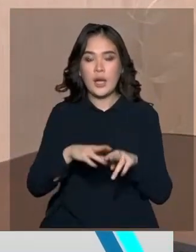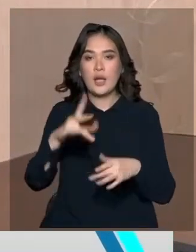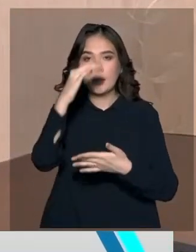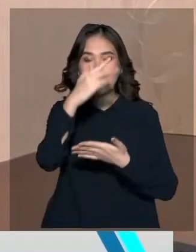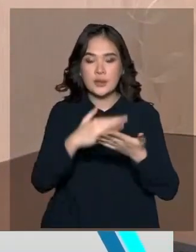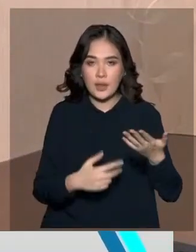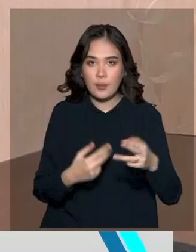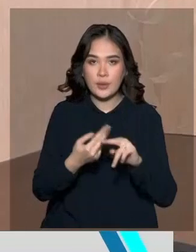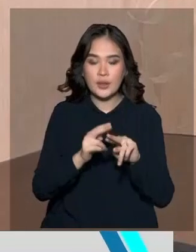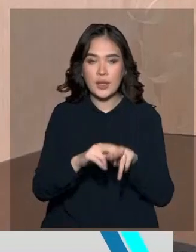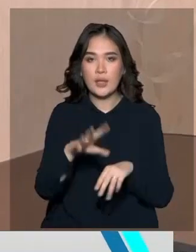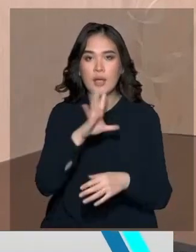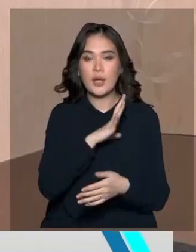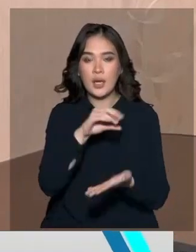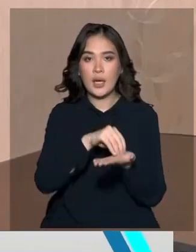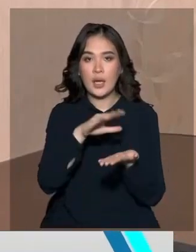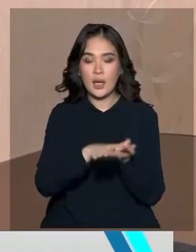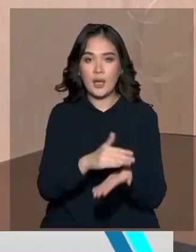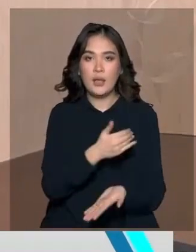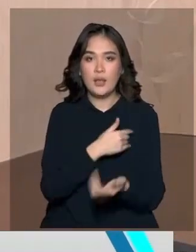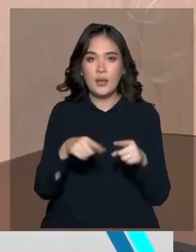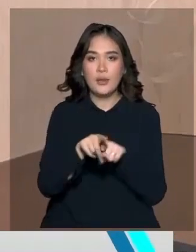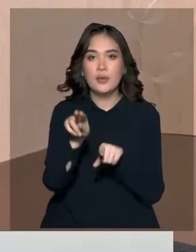еңгізілген мұсан болатын болса, бұл